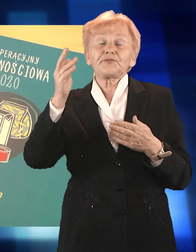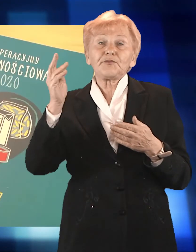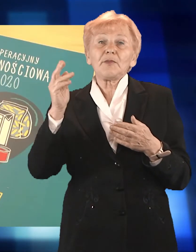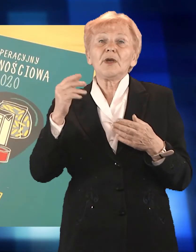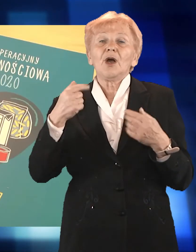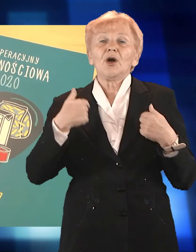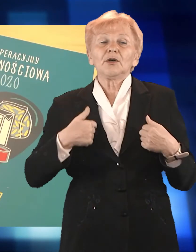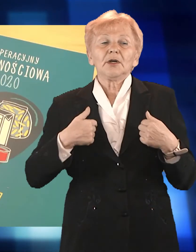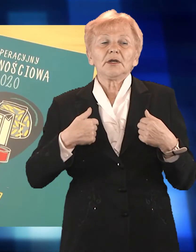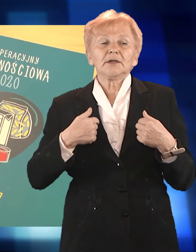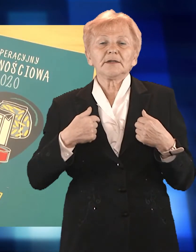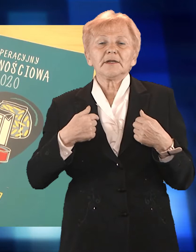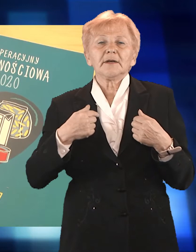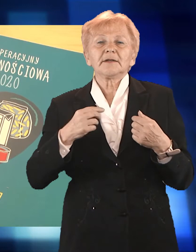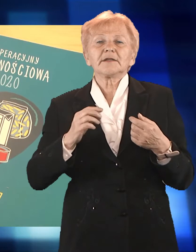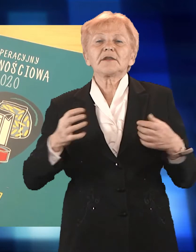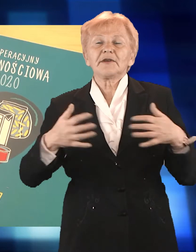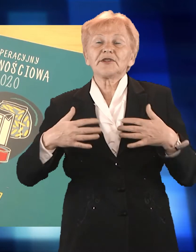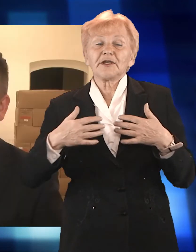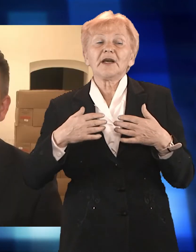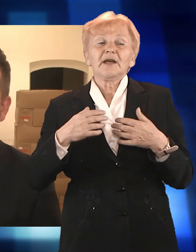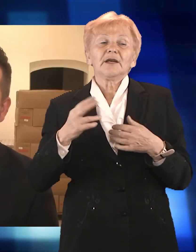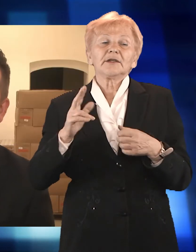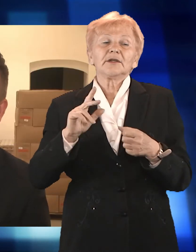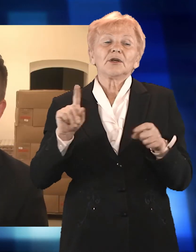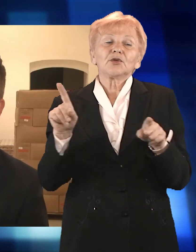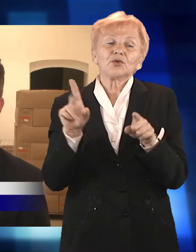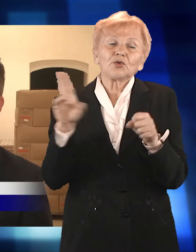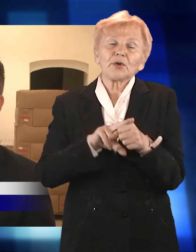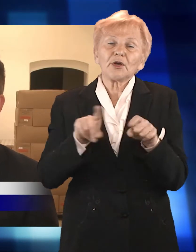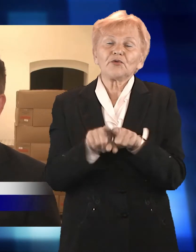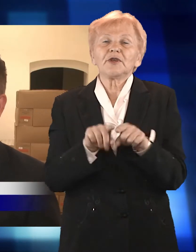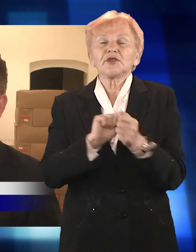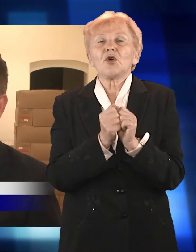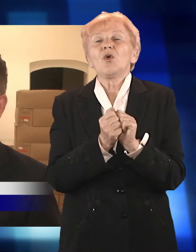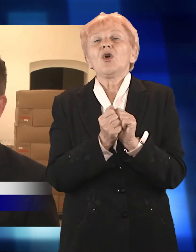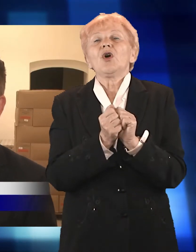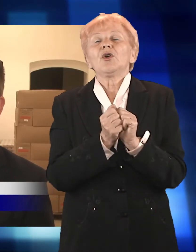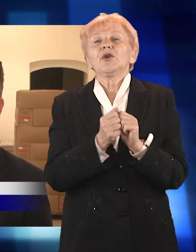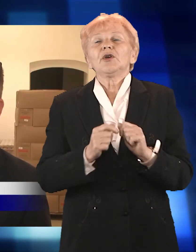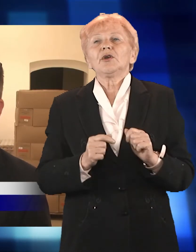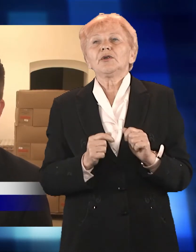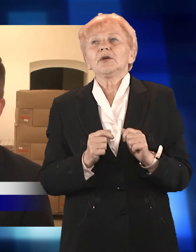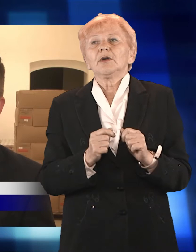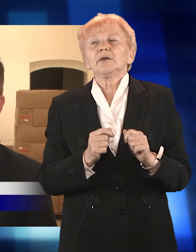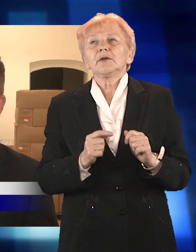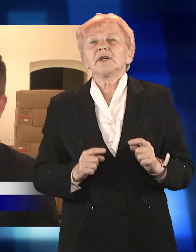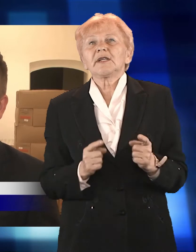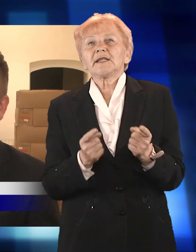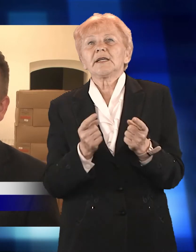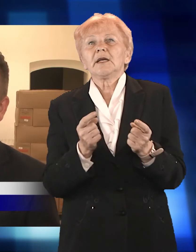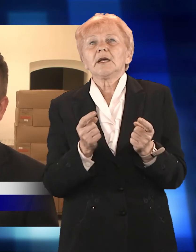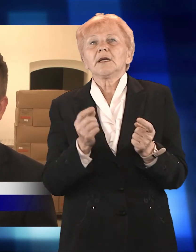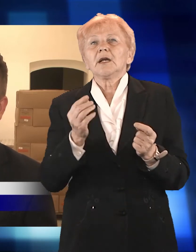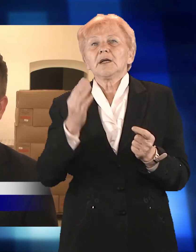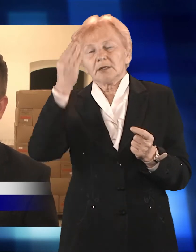a które swoją działalność rozpoczęło akcjami charytatywnymi. Mieliśmy taką akcję, gramy, tańczymy i śpiewamy dla Gosi. To była pierwsza